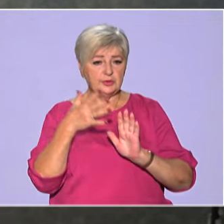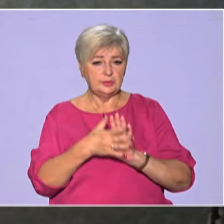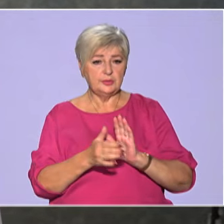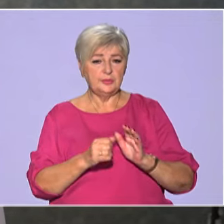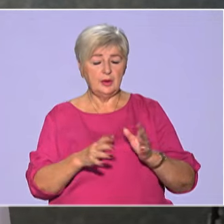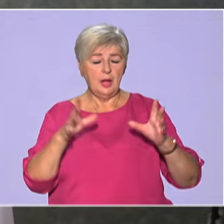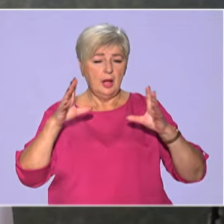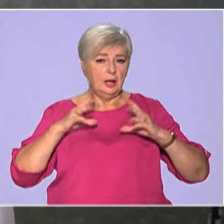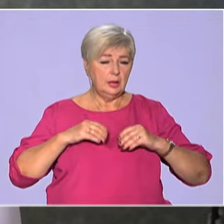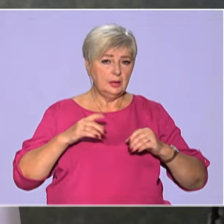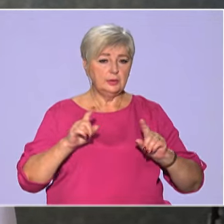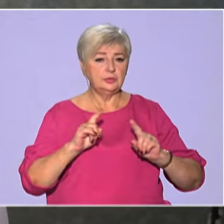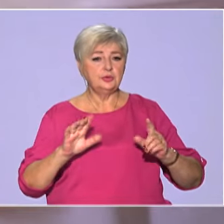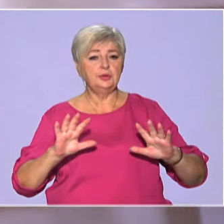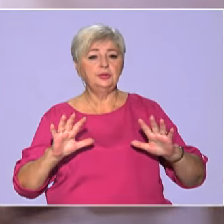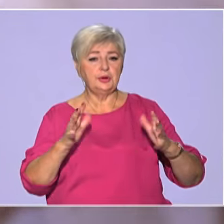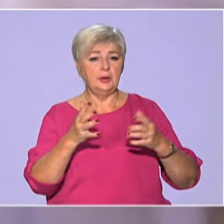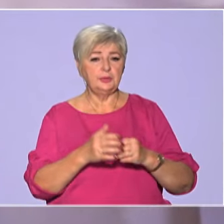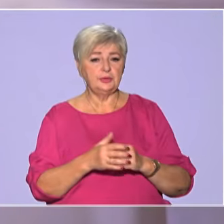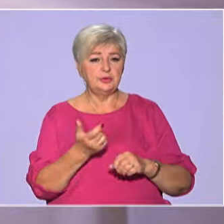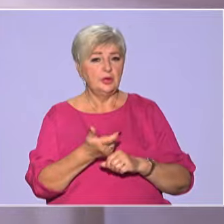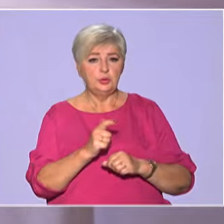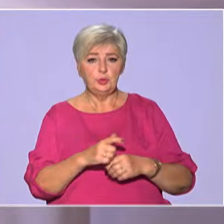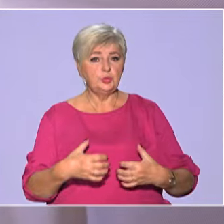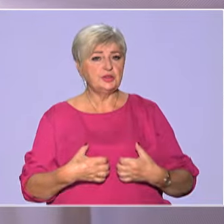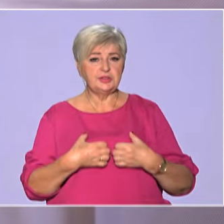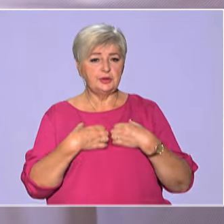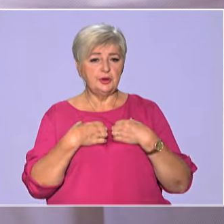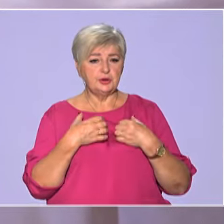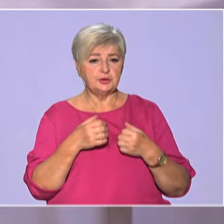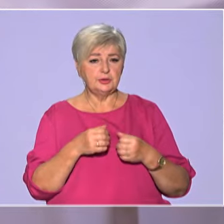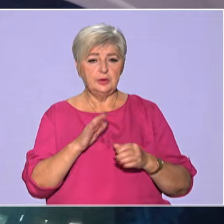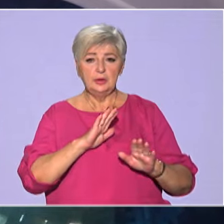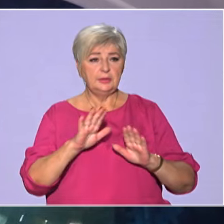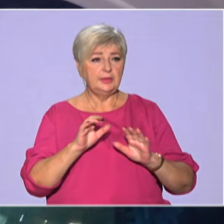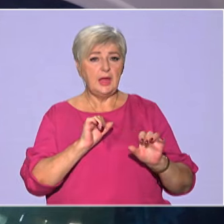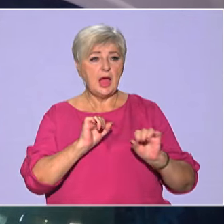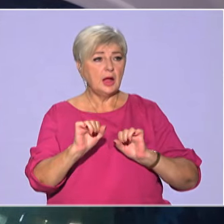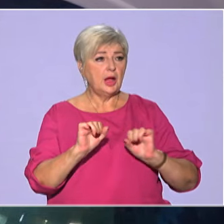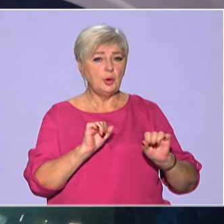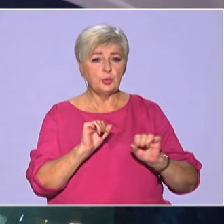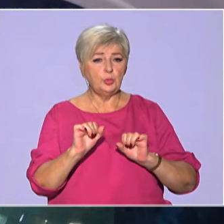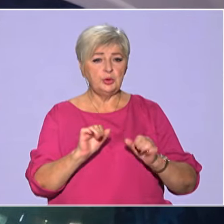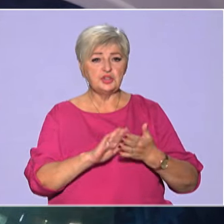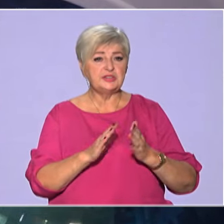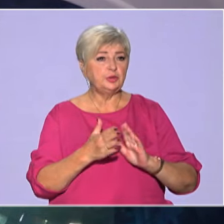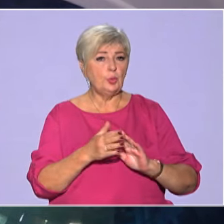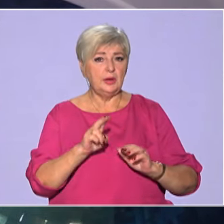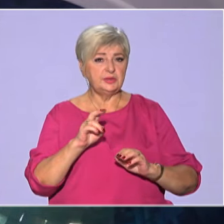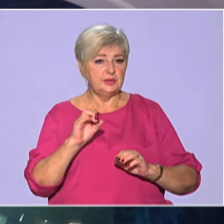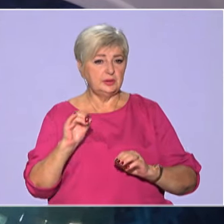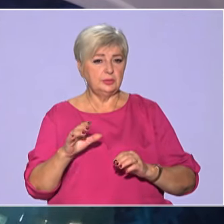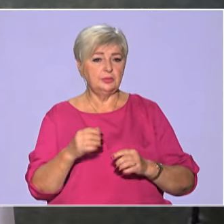почали оготуватися після того, що трапилося. Дуже страшно, ти не керуєш ситуацією,